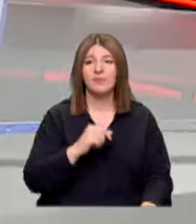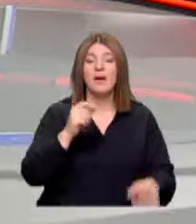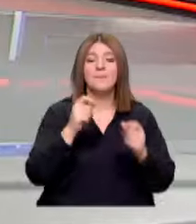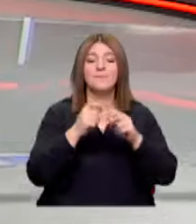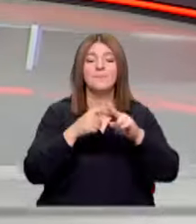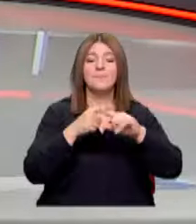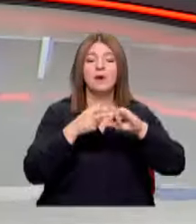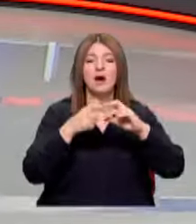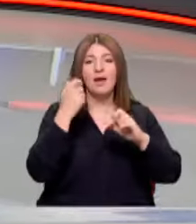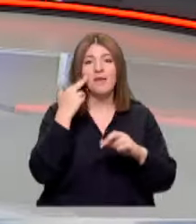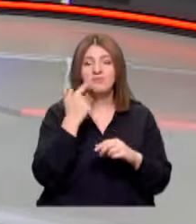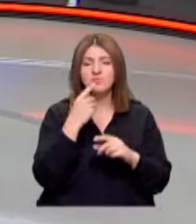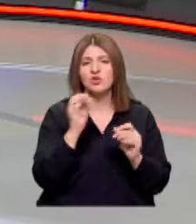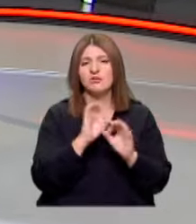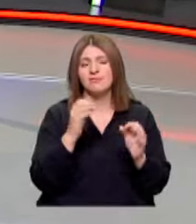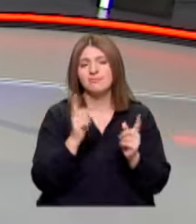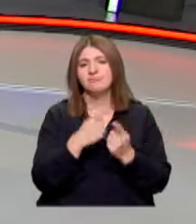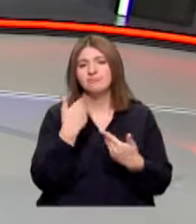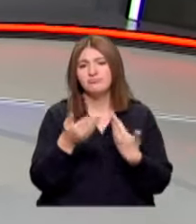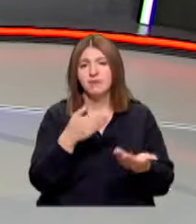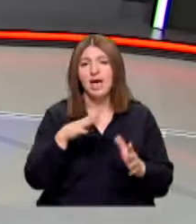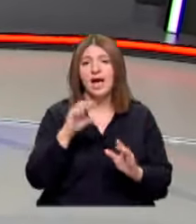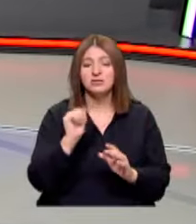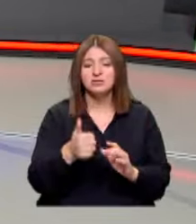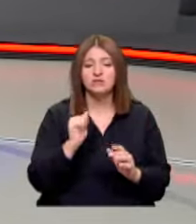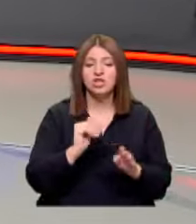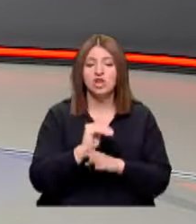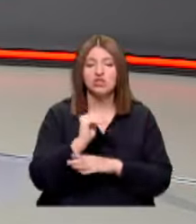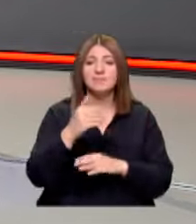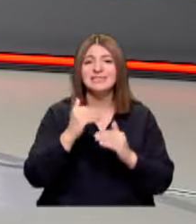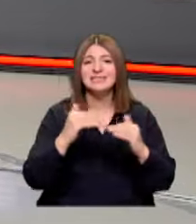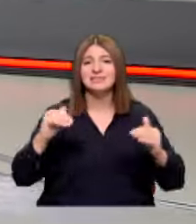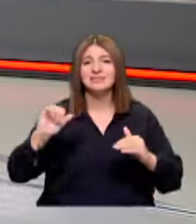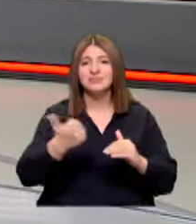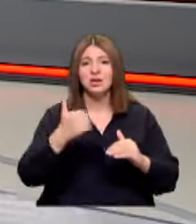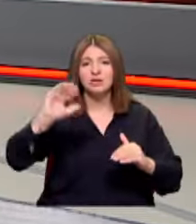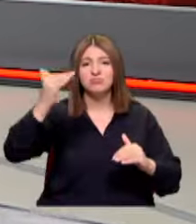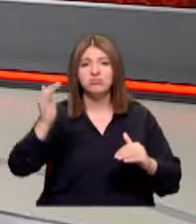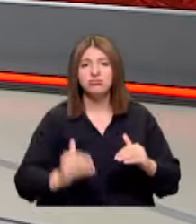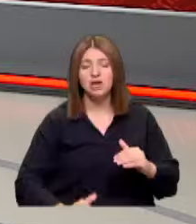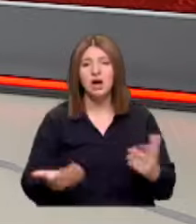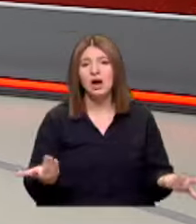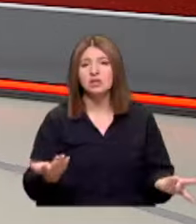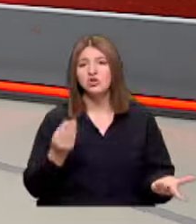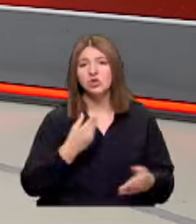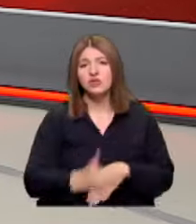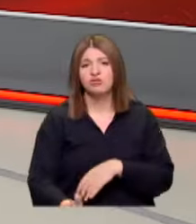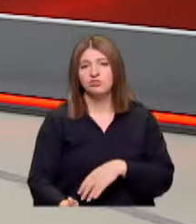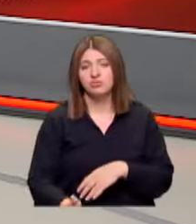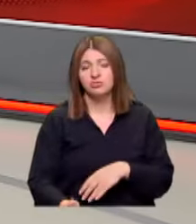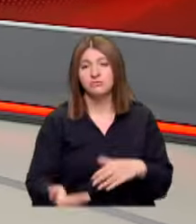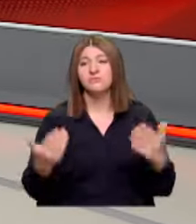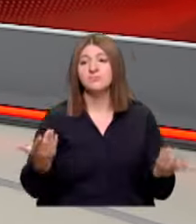Armutçu demiş ki Çok net, özetlemiş Her geçen gün yaşam standardımız düşüyor Artık çok geç